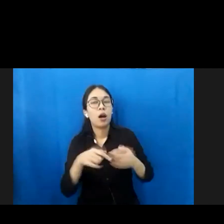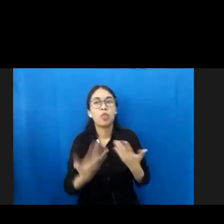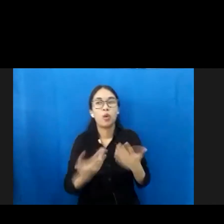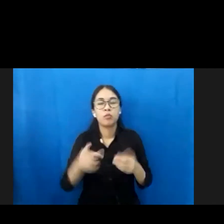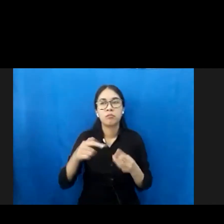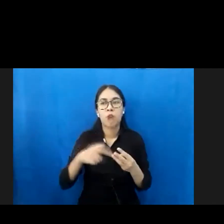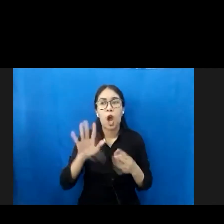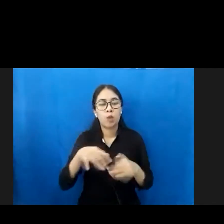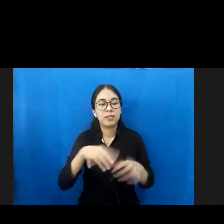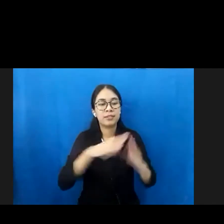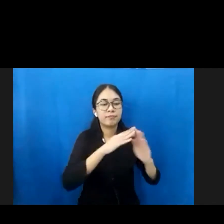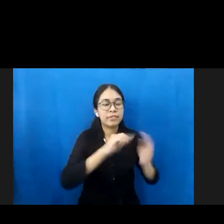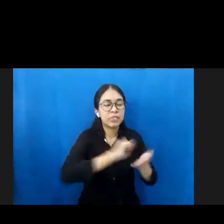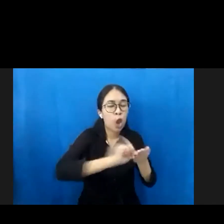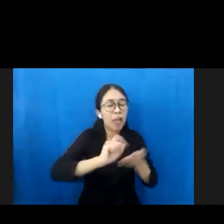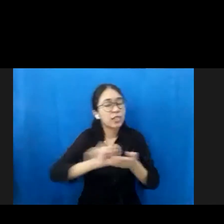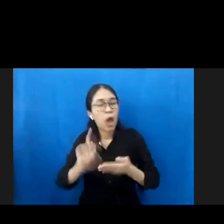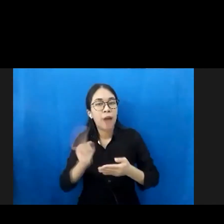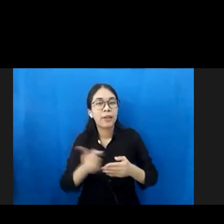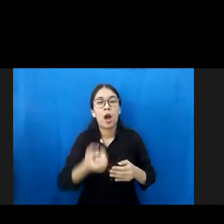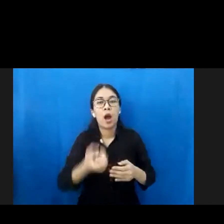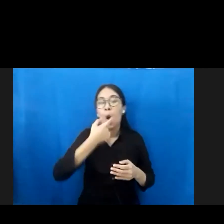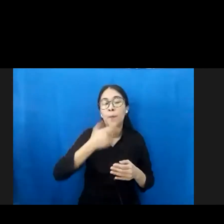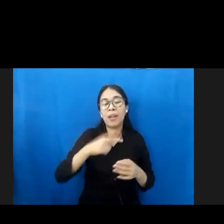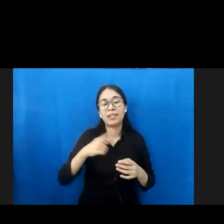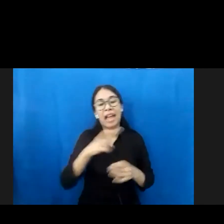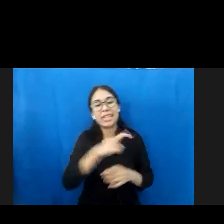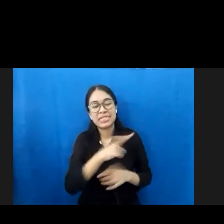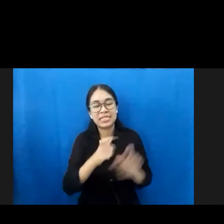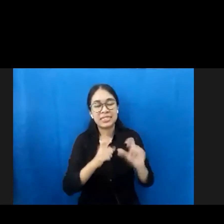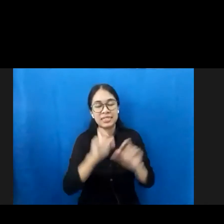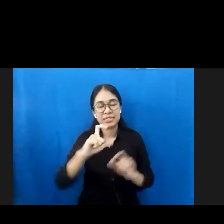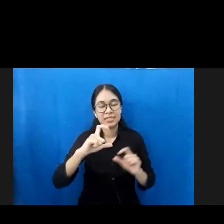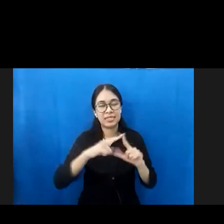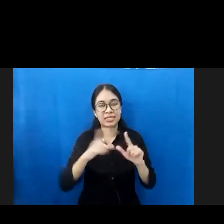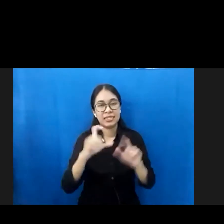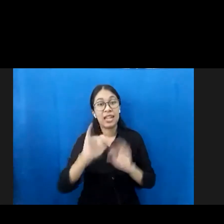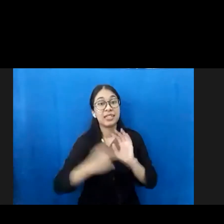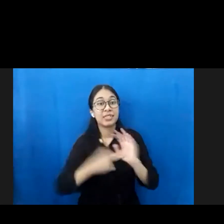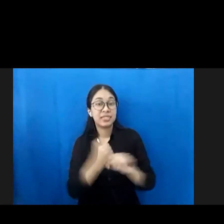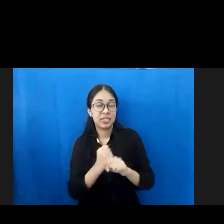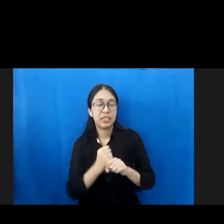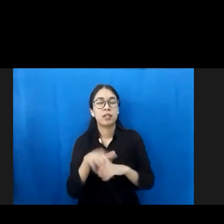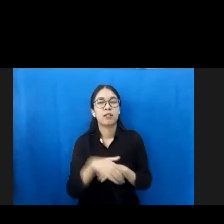dan lain sebagainya itu memang tetap harus kita jalankan walaupun memang frekuensi atau